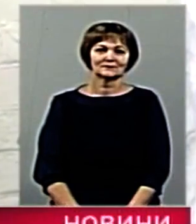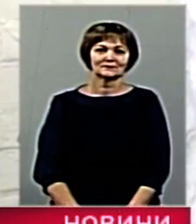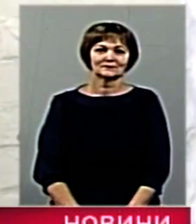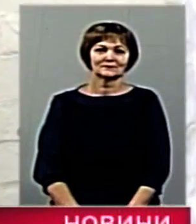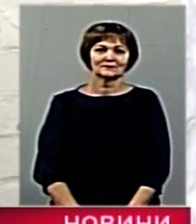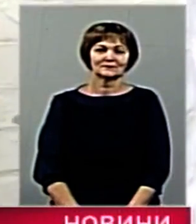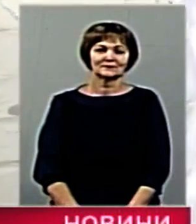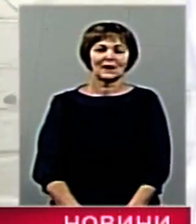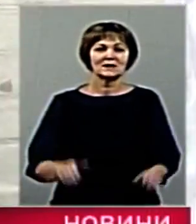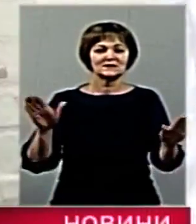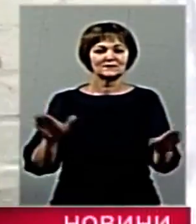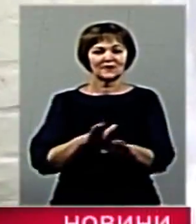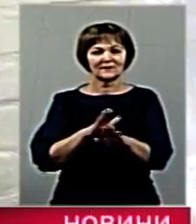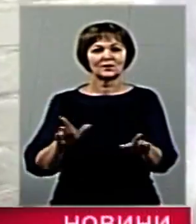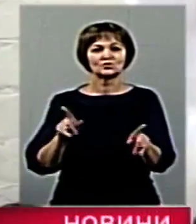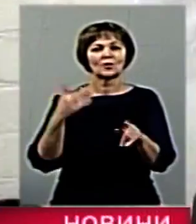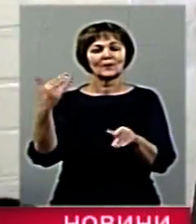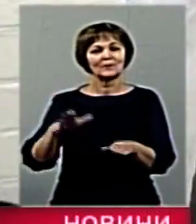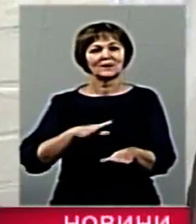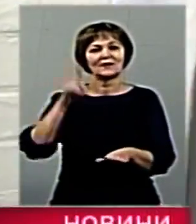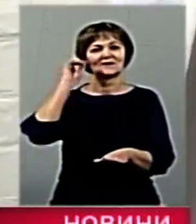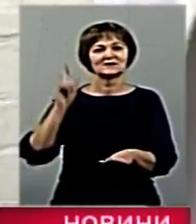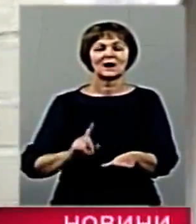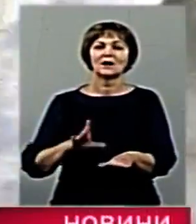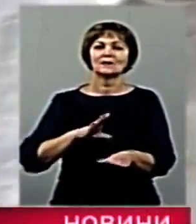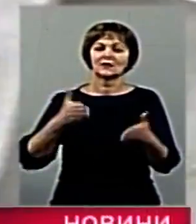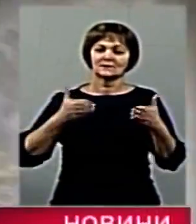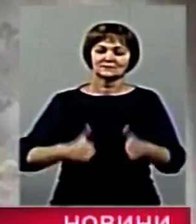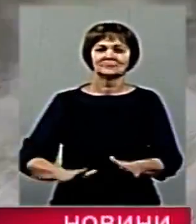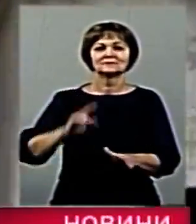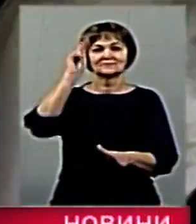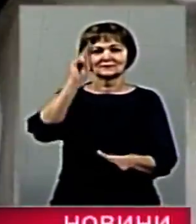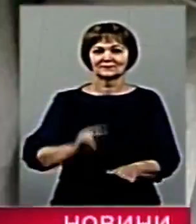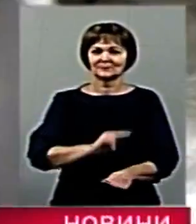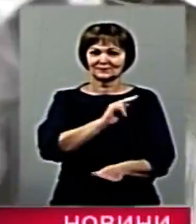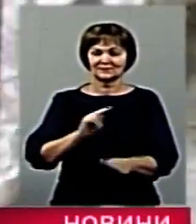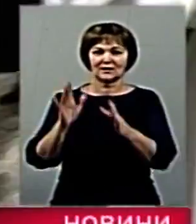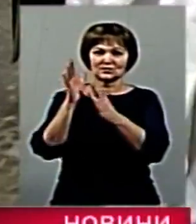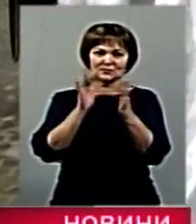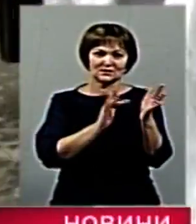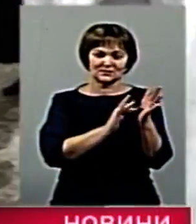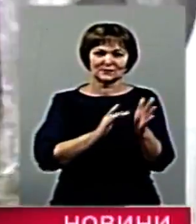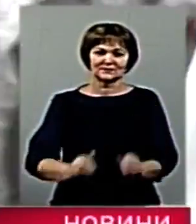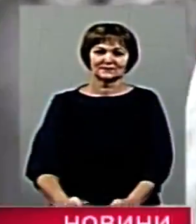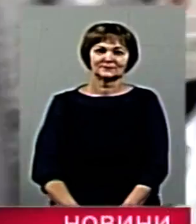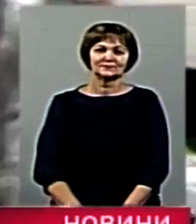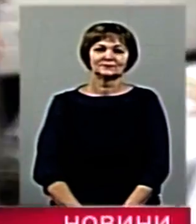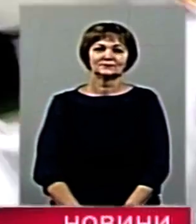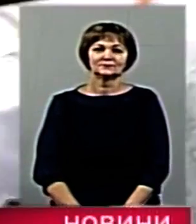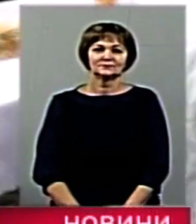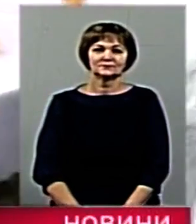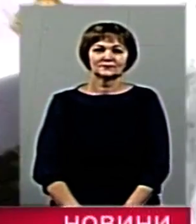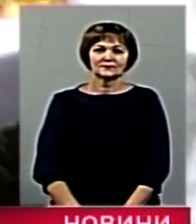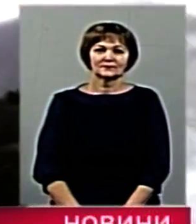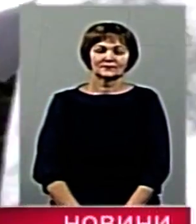троїчне явилося поклоніння, оцівський